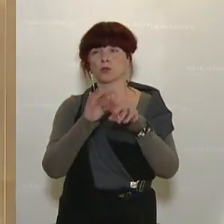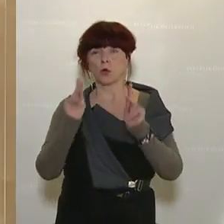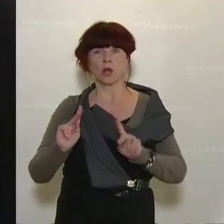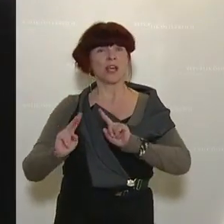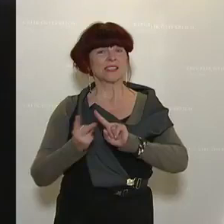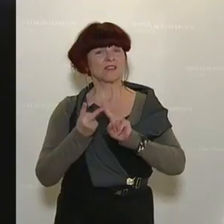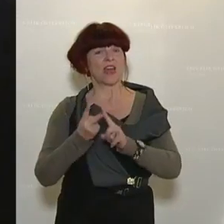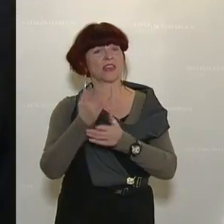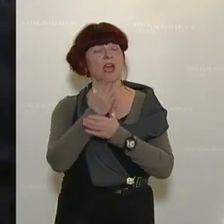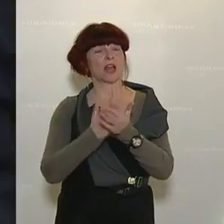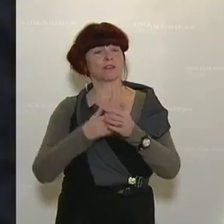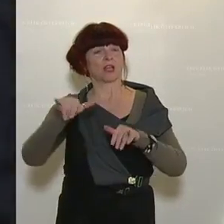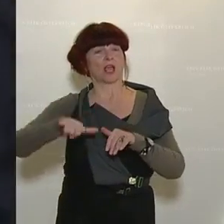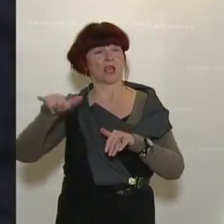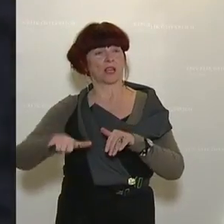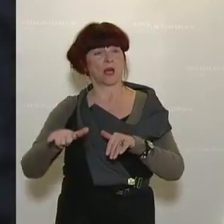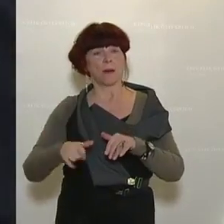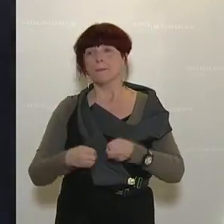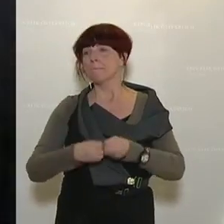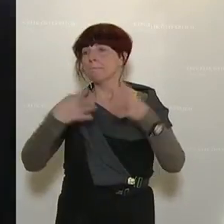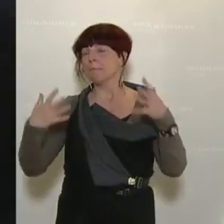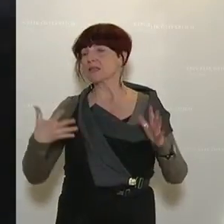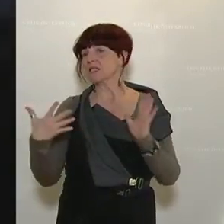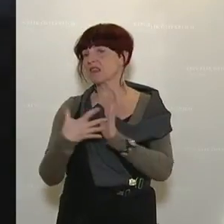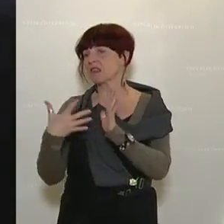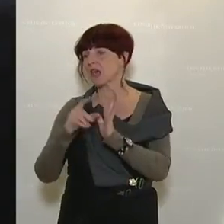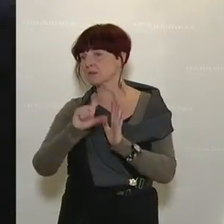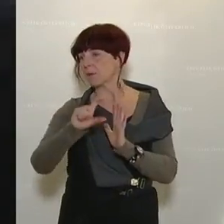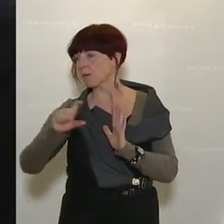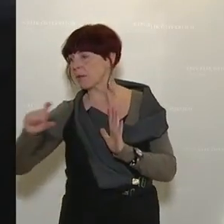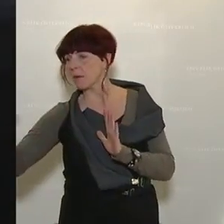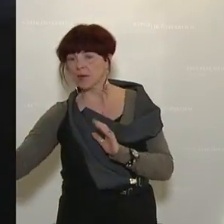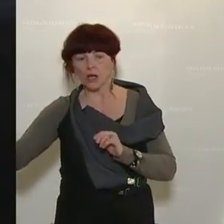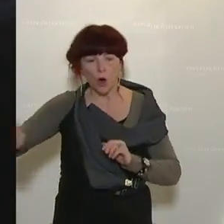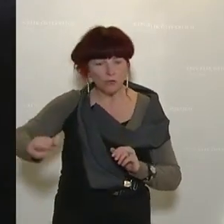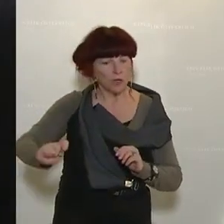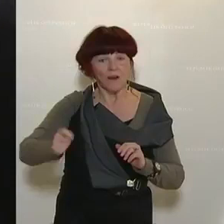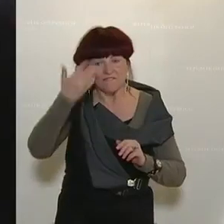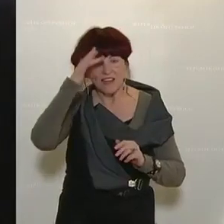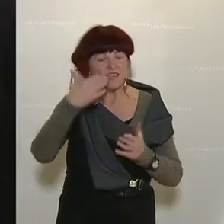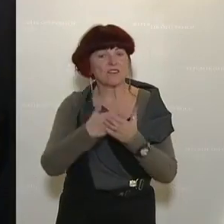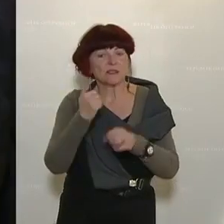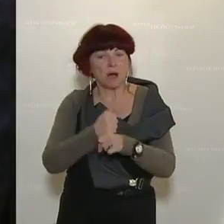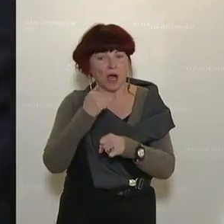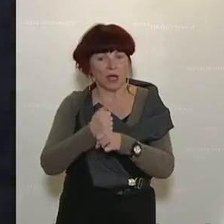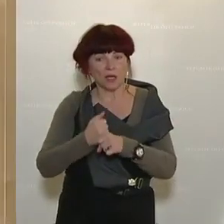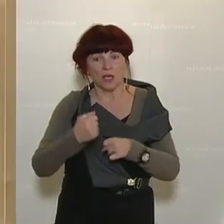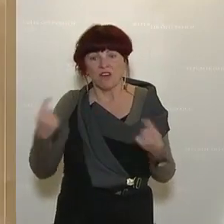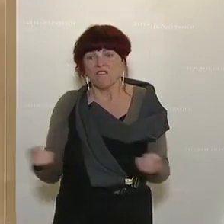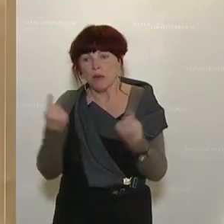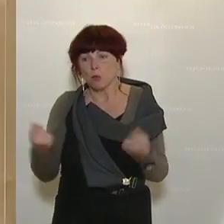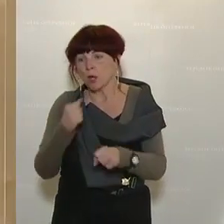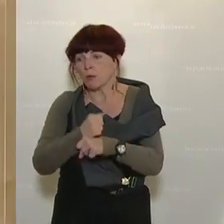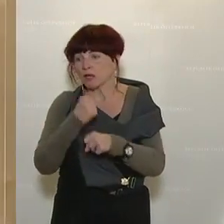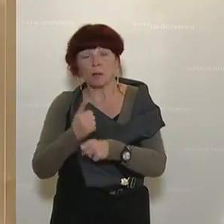sollen mit diesen Massentests, die Sie angekauft haben. Die Propaganda-Walze hat nicht funktioniert. Sie haben das Geld beim Fenster rausgeschmissen. Die